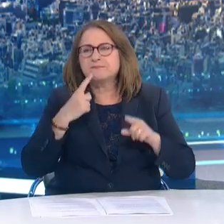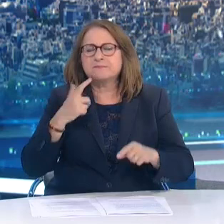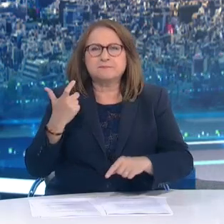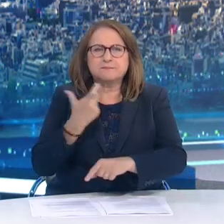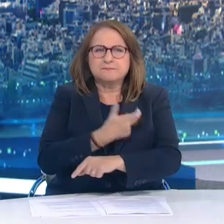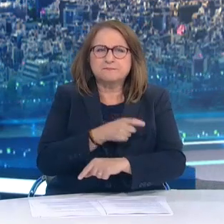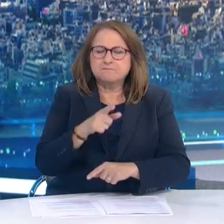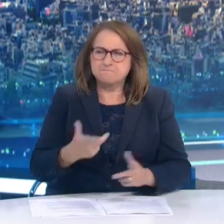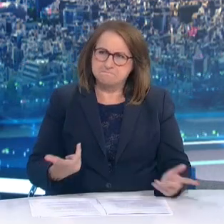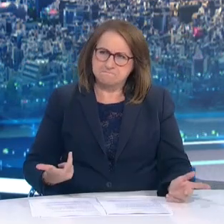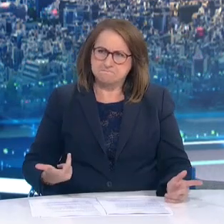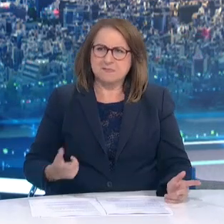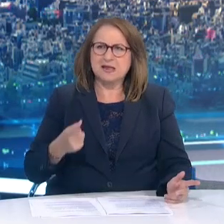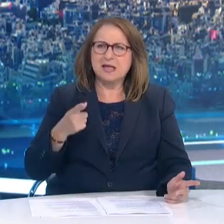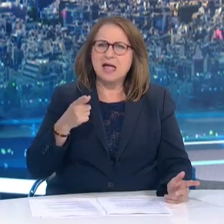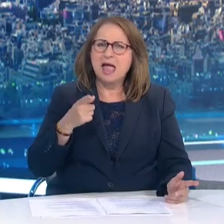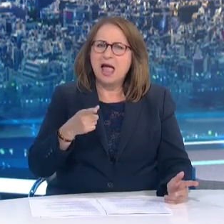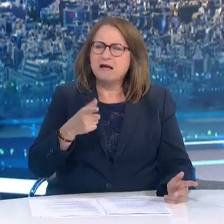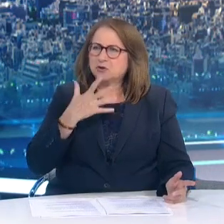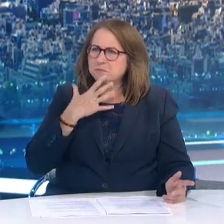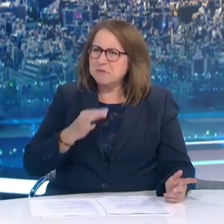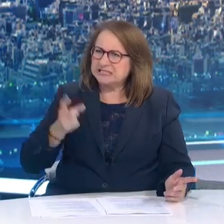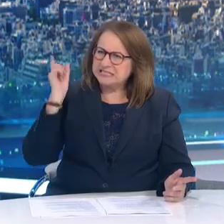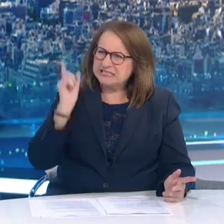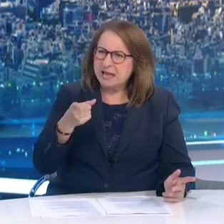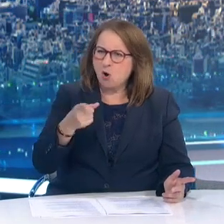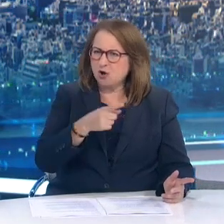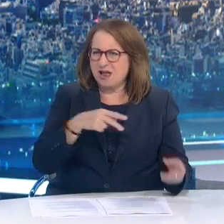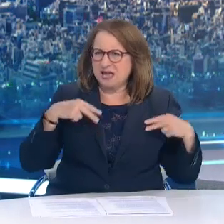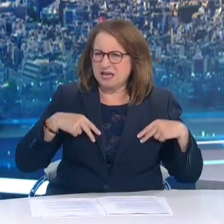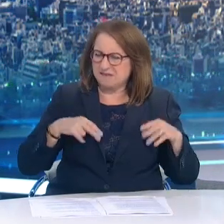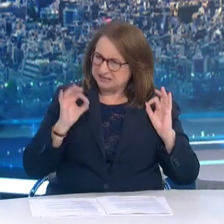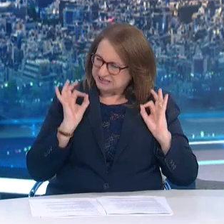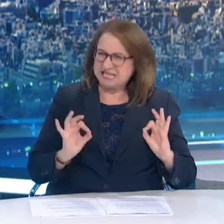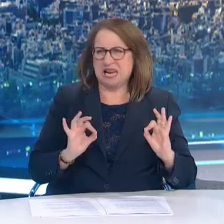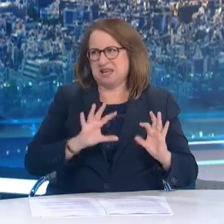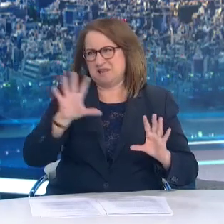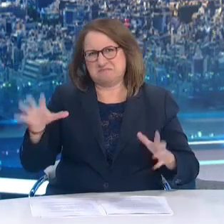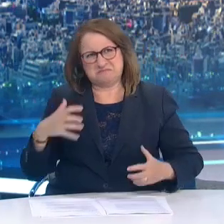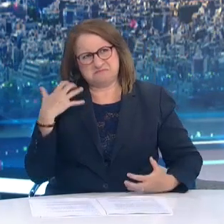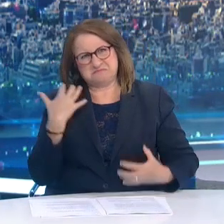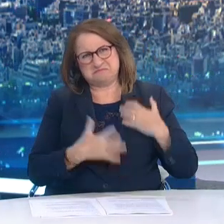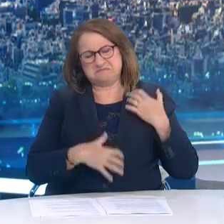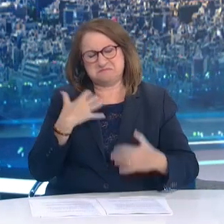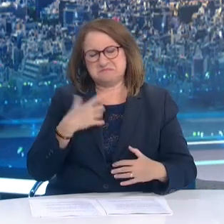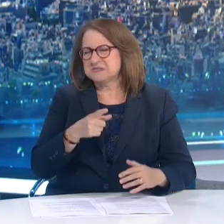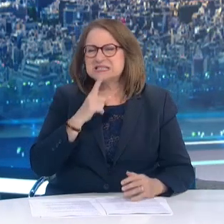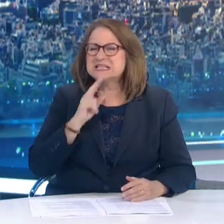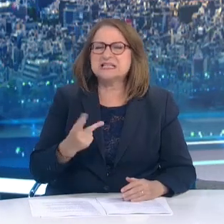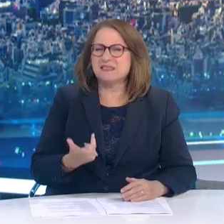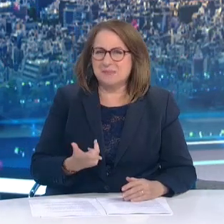κυβέρνηση Τα κρίνουν ως μέτρα τιμωρητικού χαρακτήρα Και αν υπάρχει στη στρατηγική της κυβέρνησης κάποιο